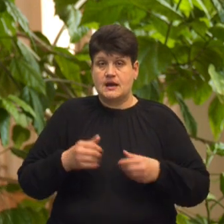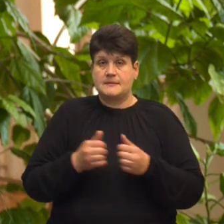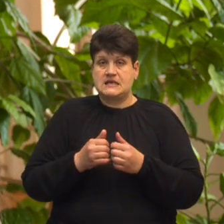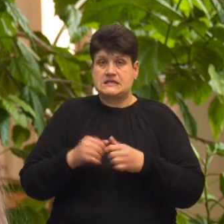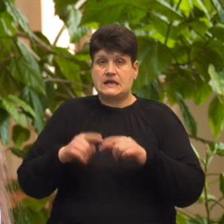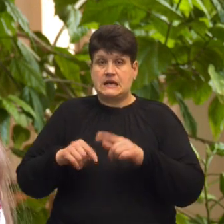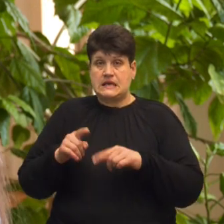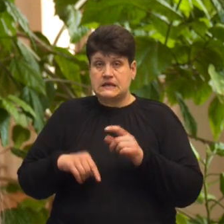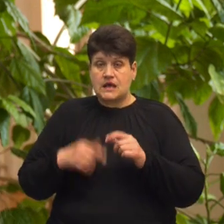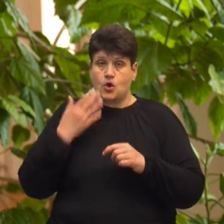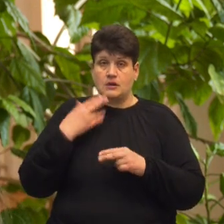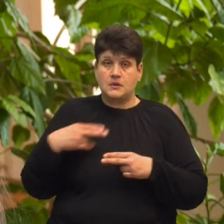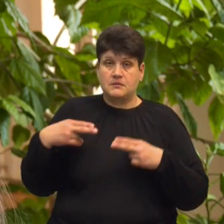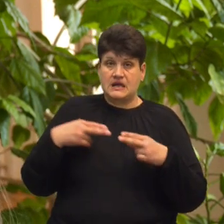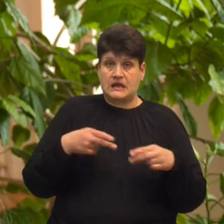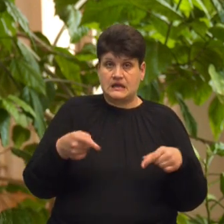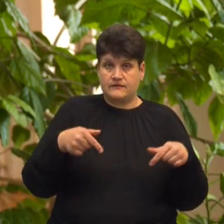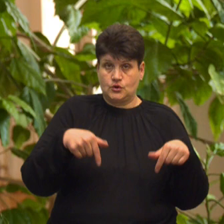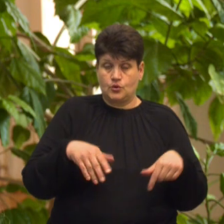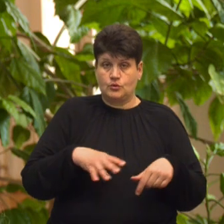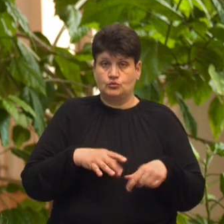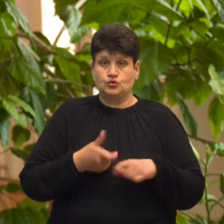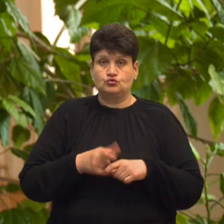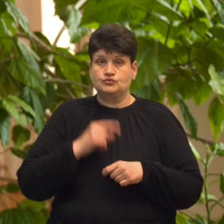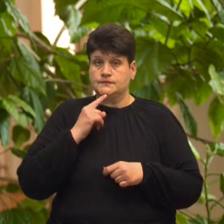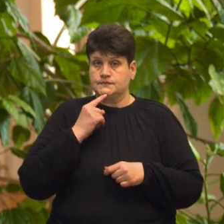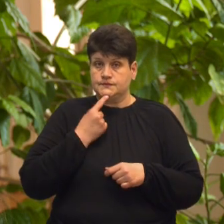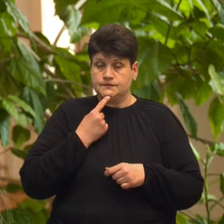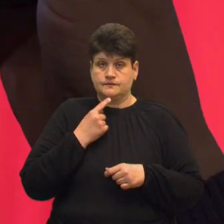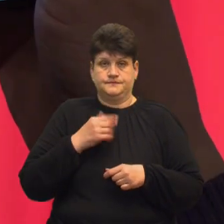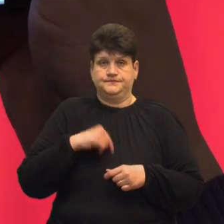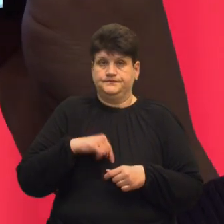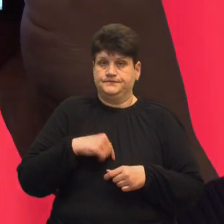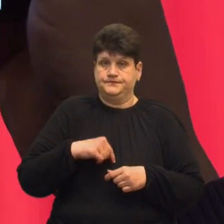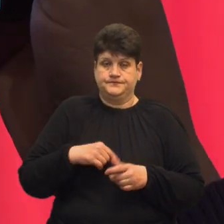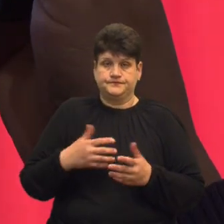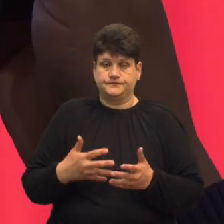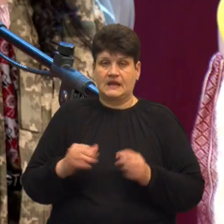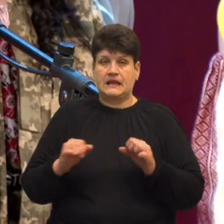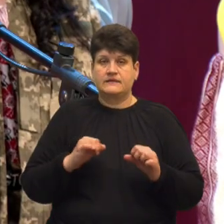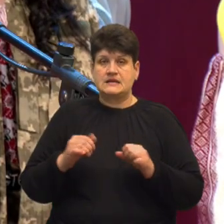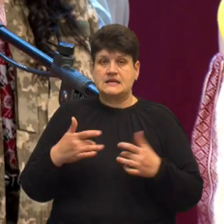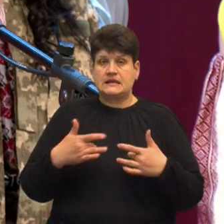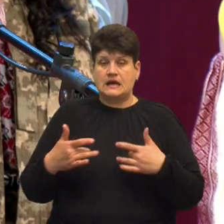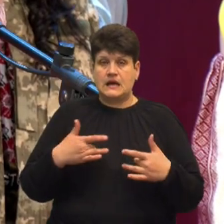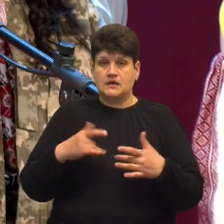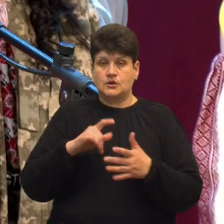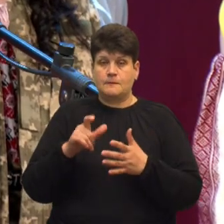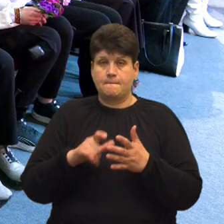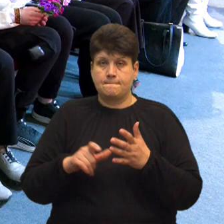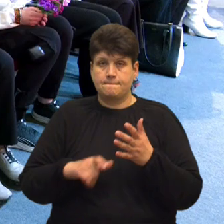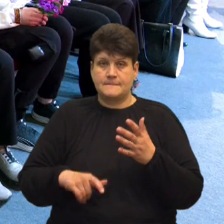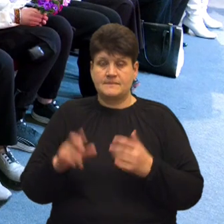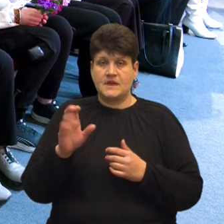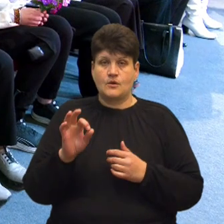Коли ми приїхали в Тернопіль, було дуже сильно важко морально, емоційно. Керівниця театру пісні «Оберіг» Ярослава Декалюк